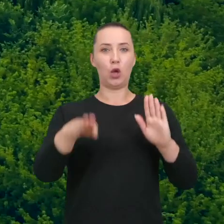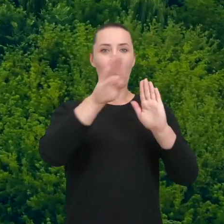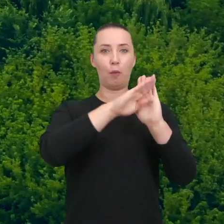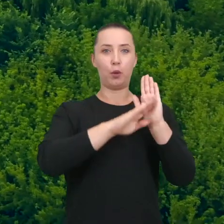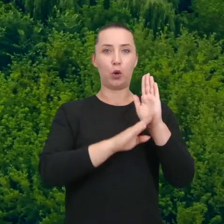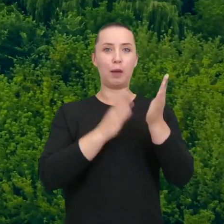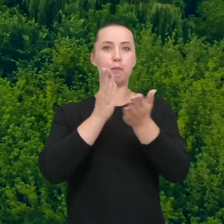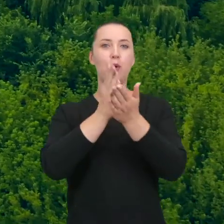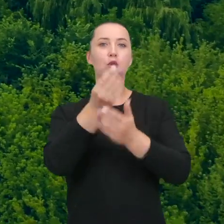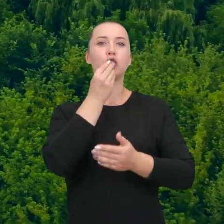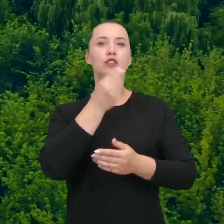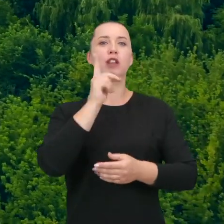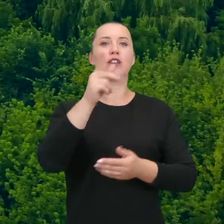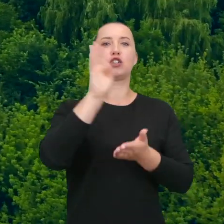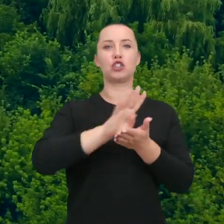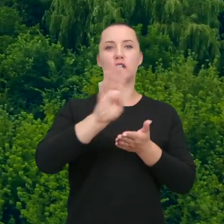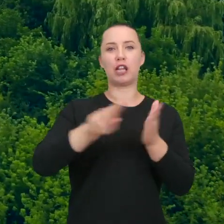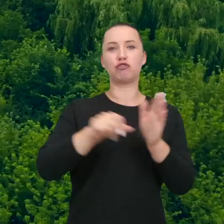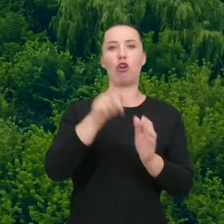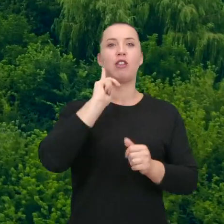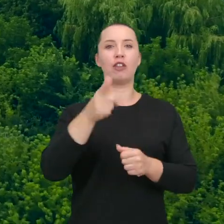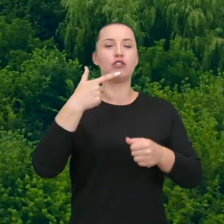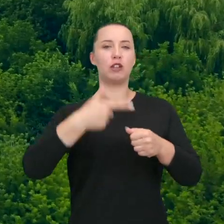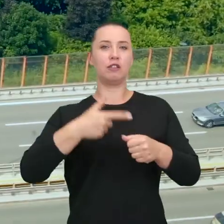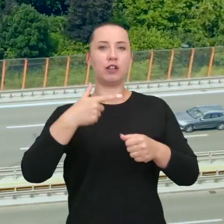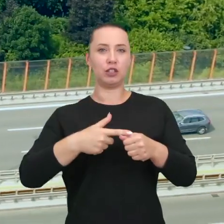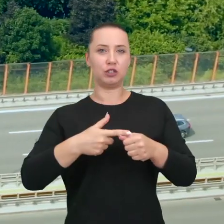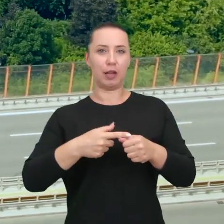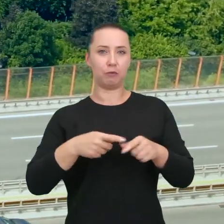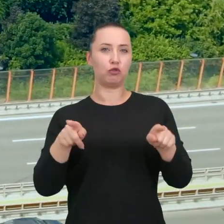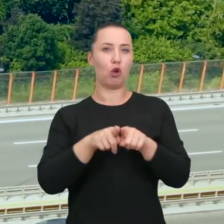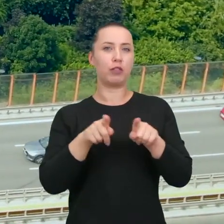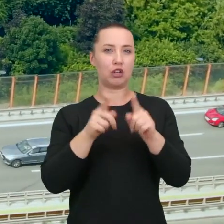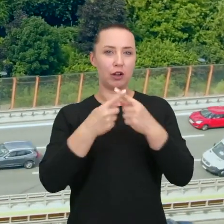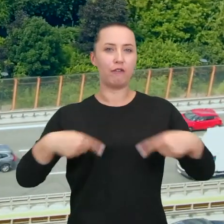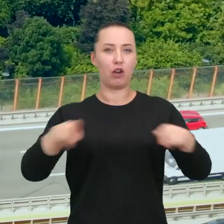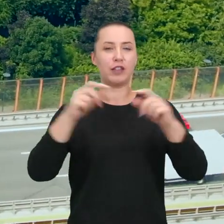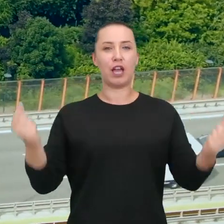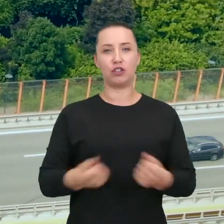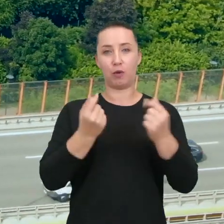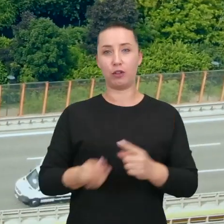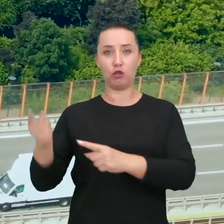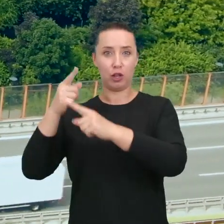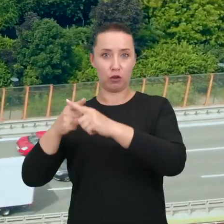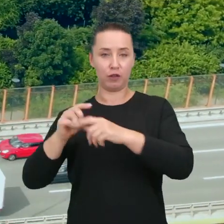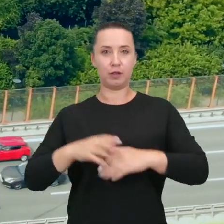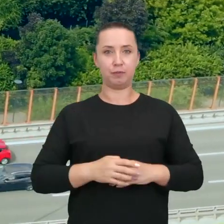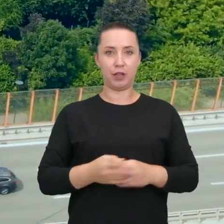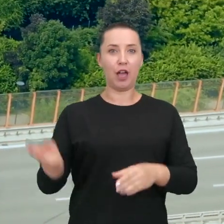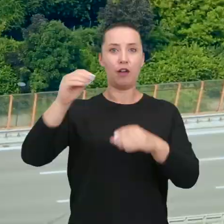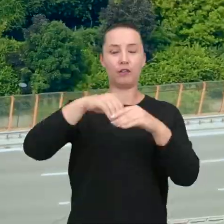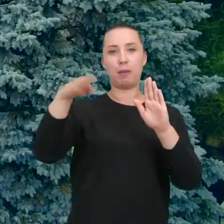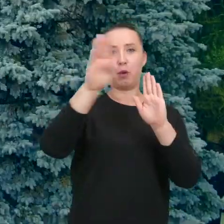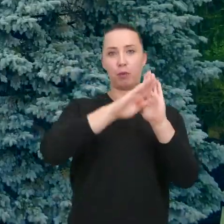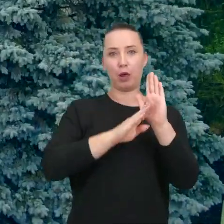Program Operacyjny Pomoc Żywnościowa 2014-2020 to także realizacja działań towarzyszących.